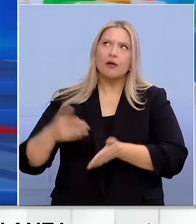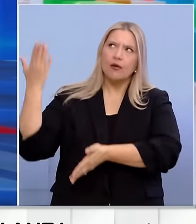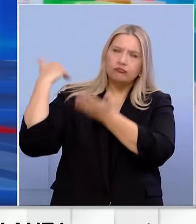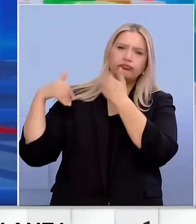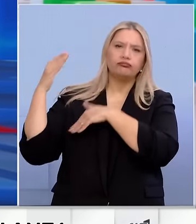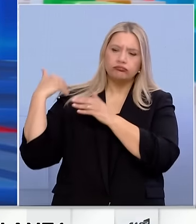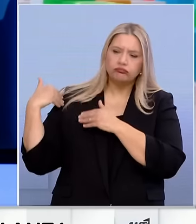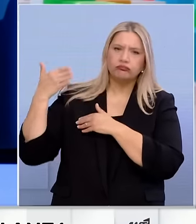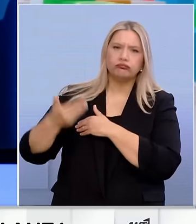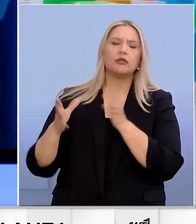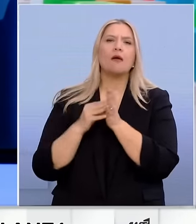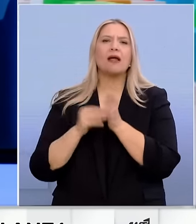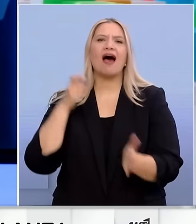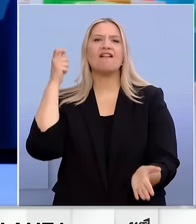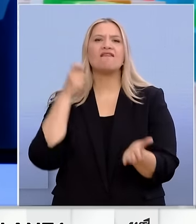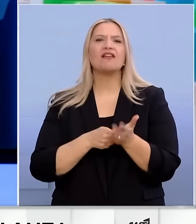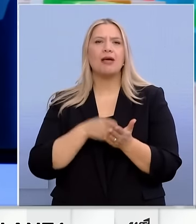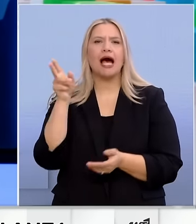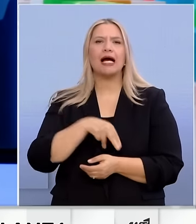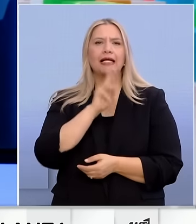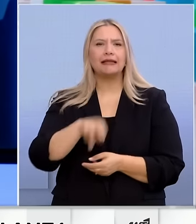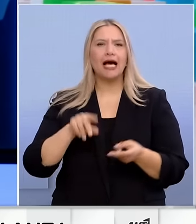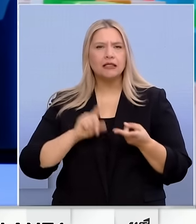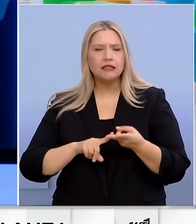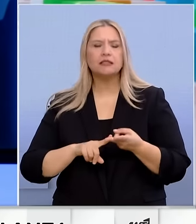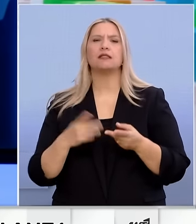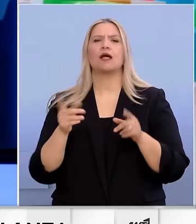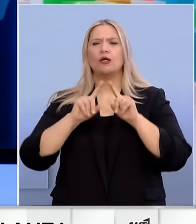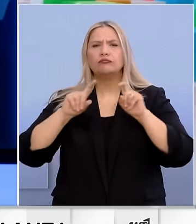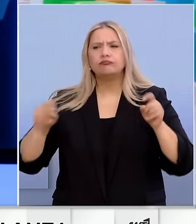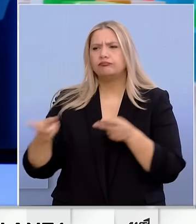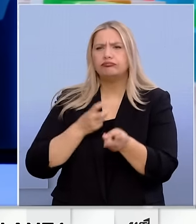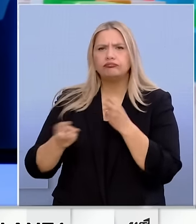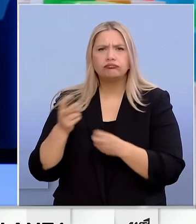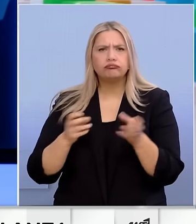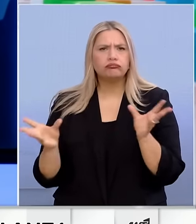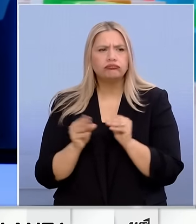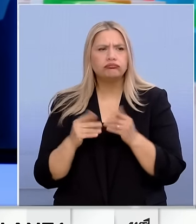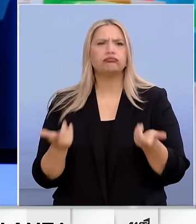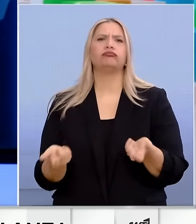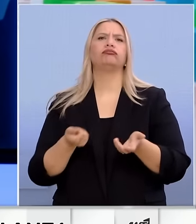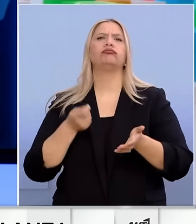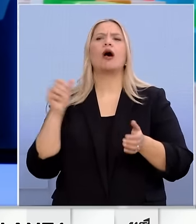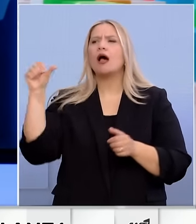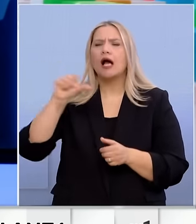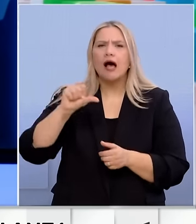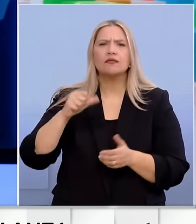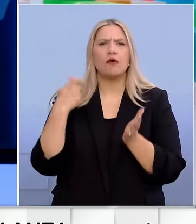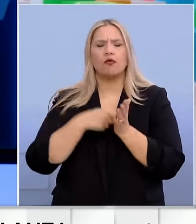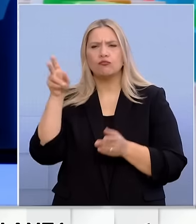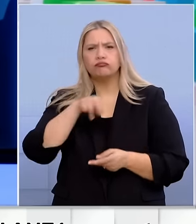νομίζω, όπως είναι η κατάργηση του ΦΠΑ στα είδη πλατιάς λαϊκής κατανάλωση, η κατάργηση του ενιαίου φορού κατανάλωση σε καύσιμα,